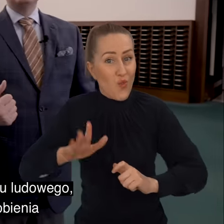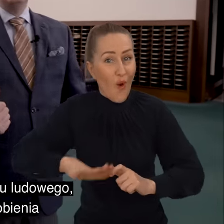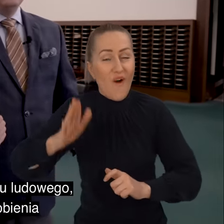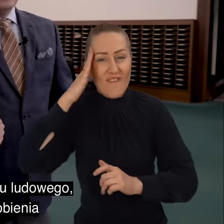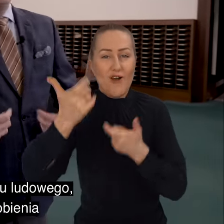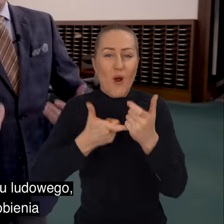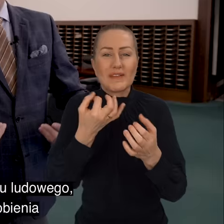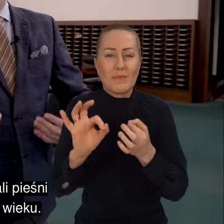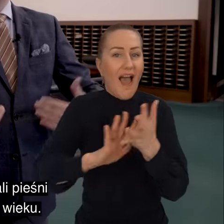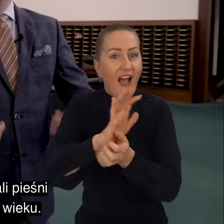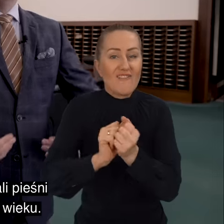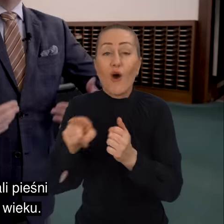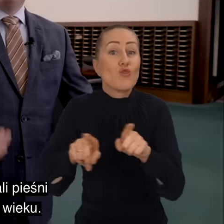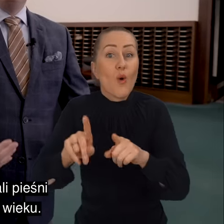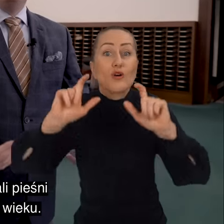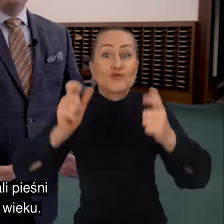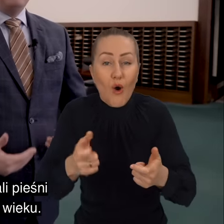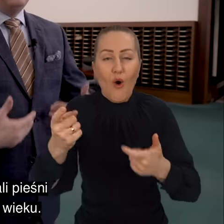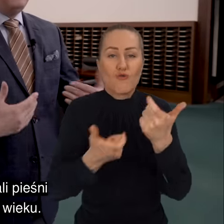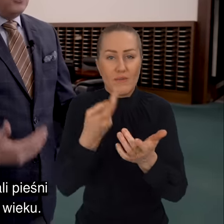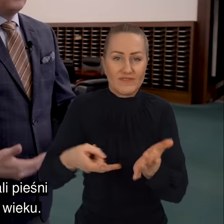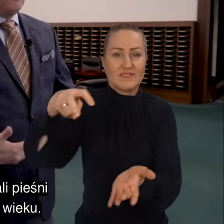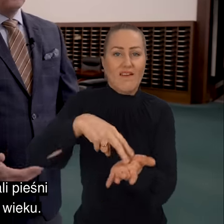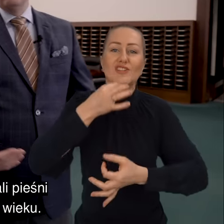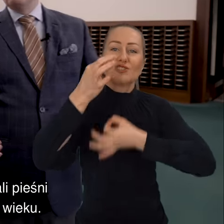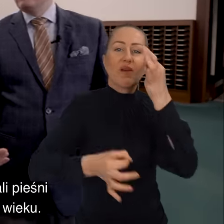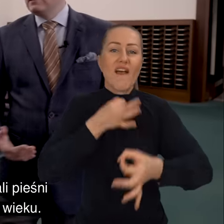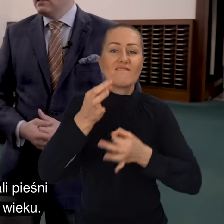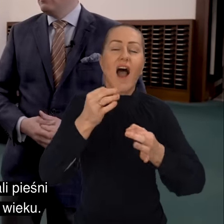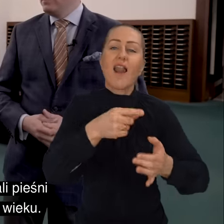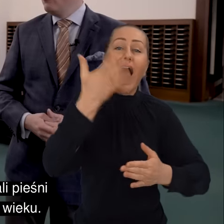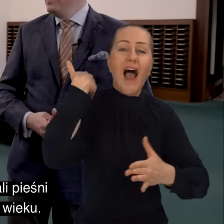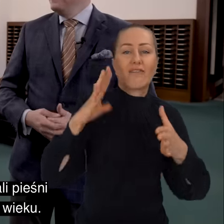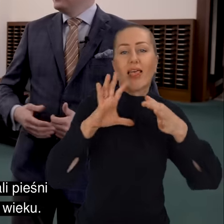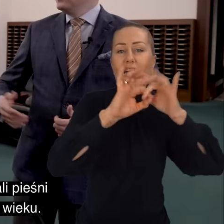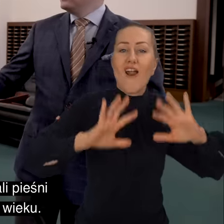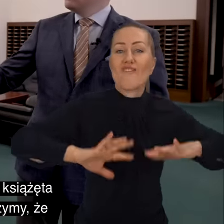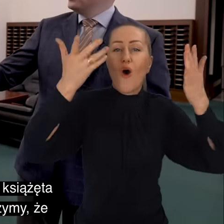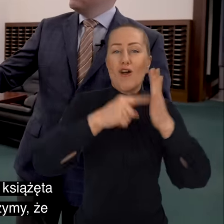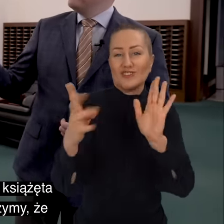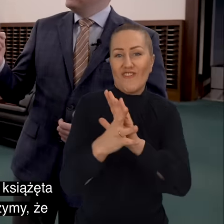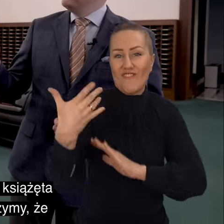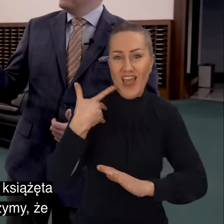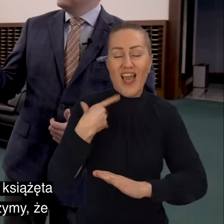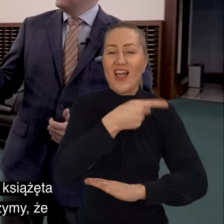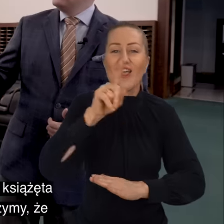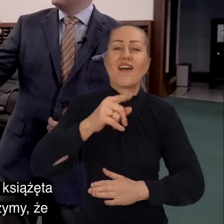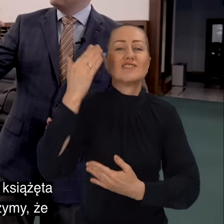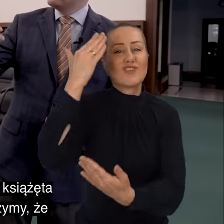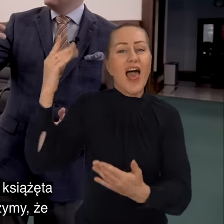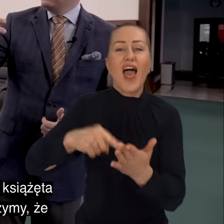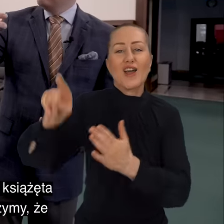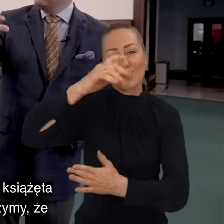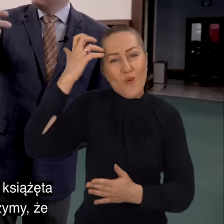obstrukcji robienia, poprzez to, że wstawali i śpiewali pieśń rewolucyjną z XIX wieku, o cześć wam panowie magnaci,